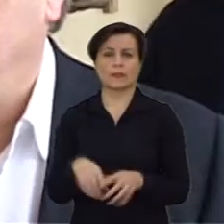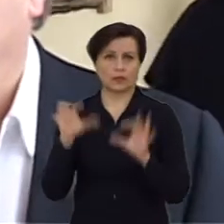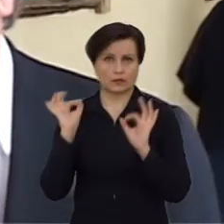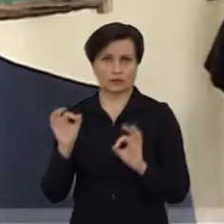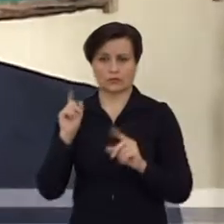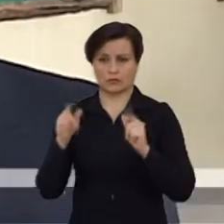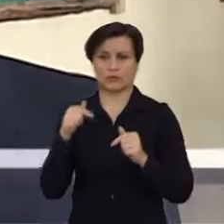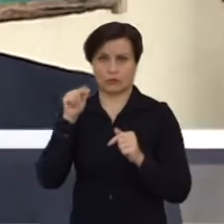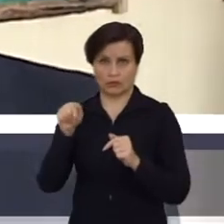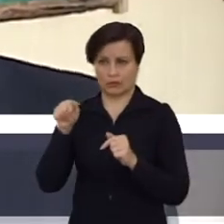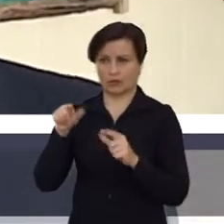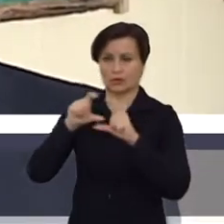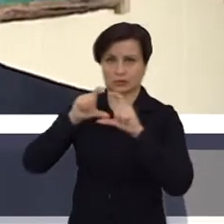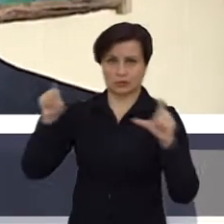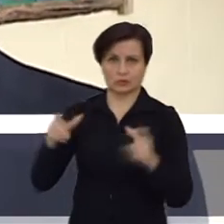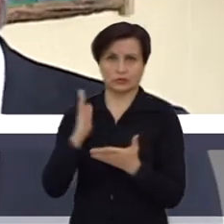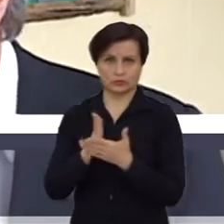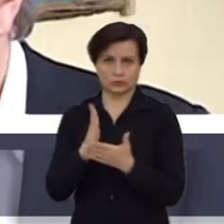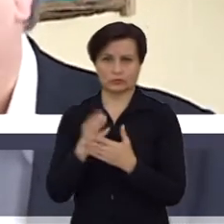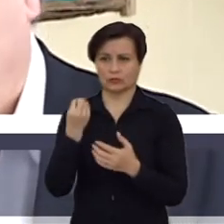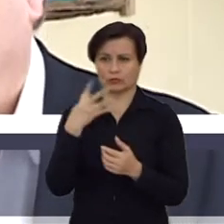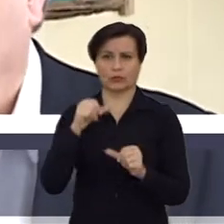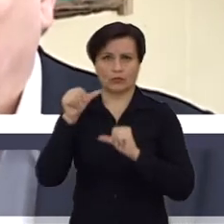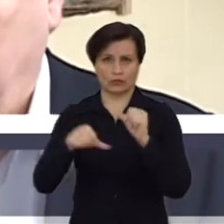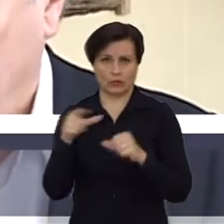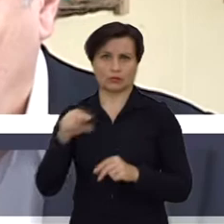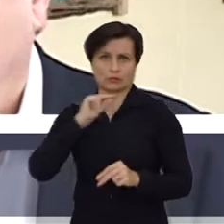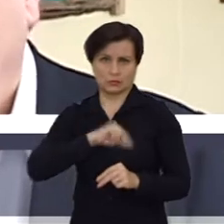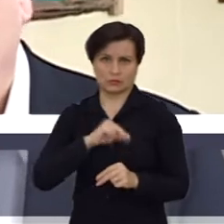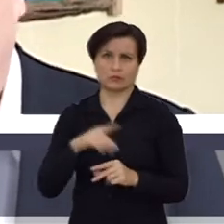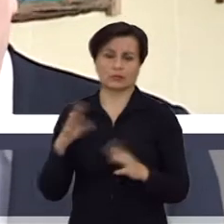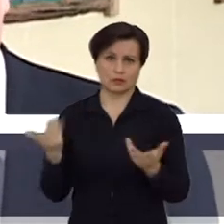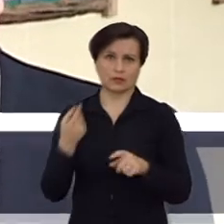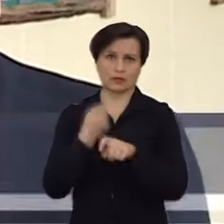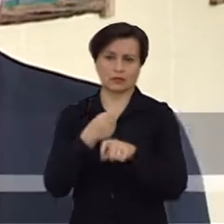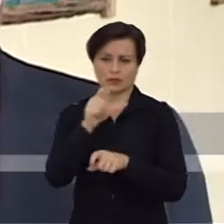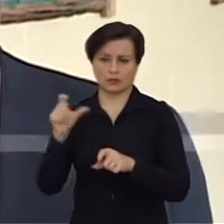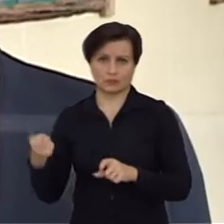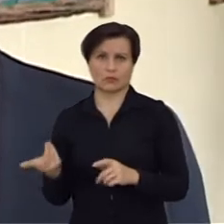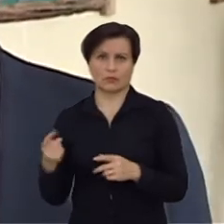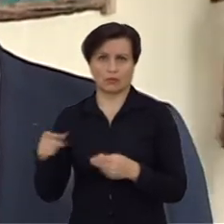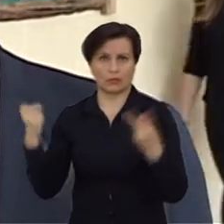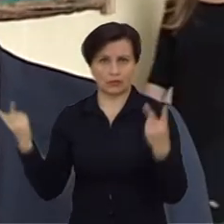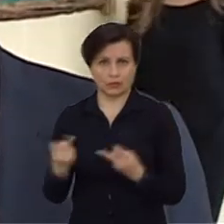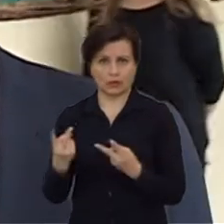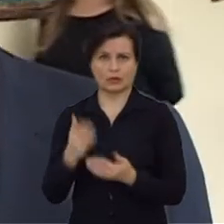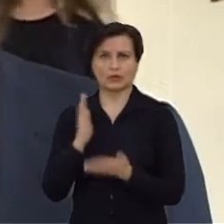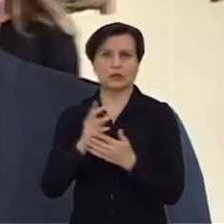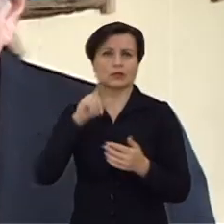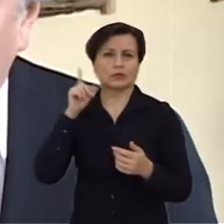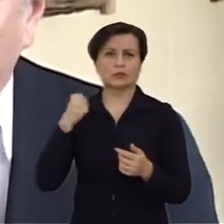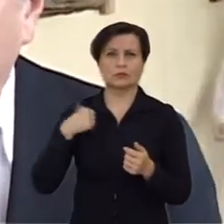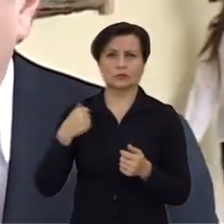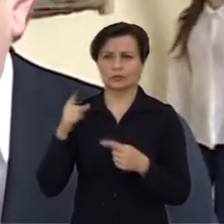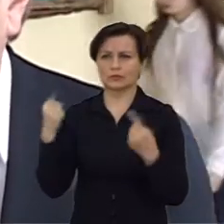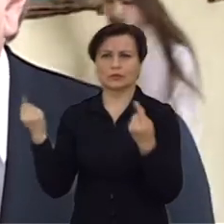jeigu jinai tokia yra ir penkiolika metų jau gyvoja, tai reiškia, jinai kėdainiešiam yra reikalinga. Iš tiesų yra jaunų žmonių, kurie sunkiau pritampa